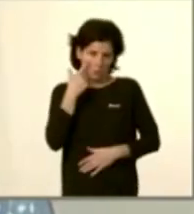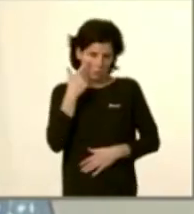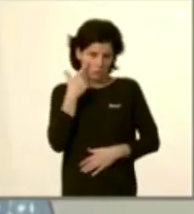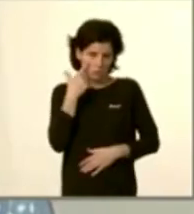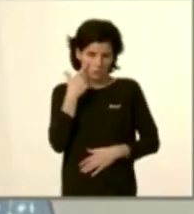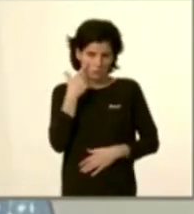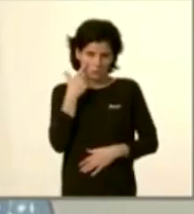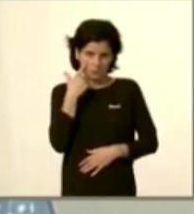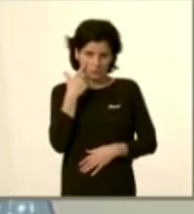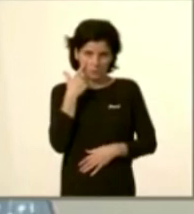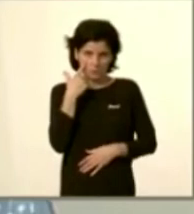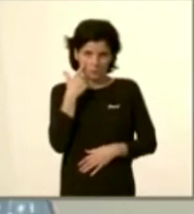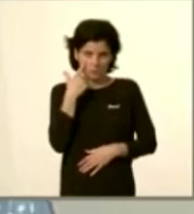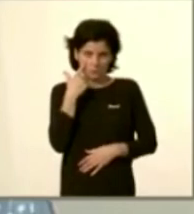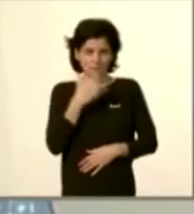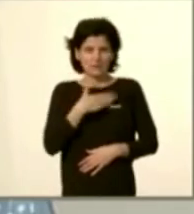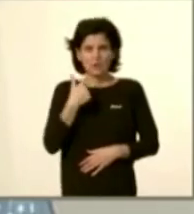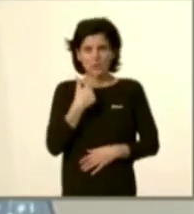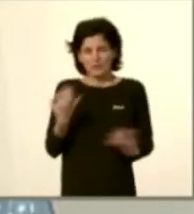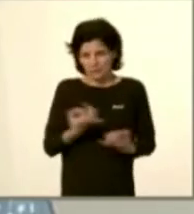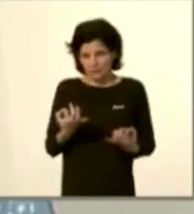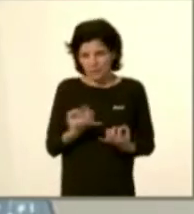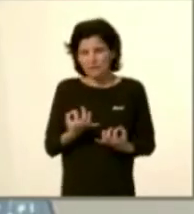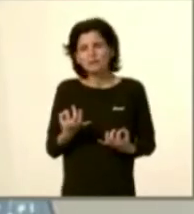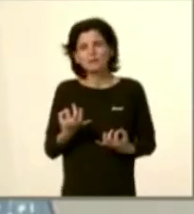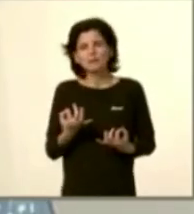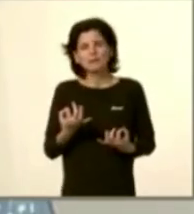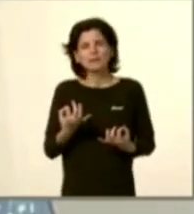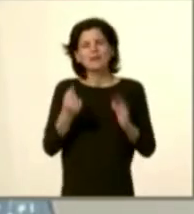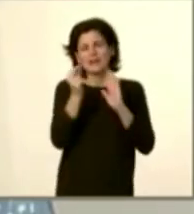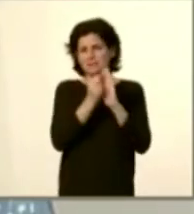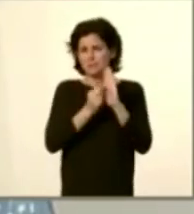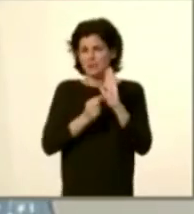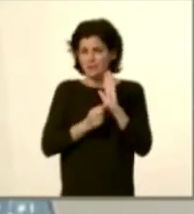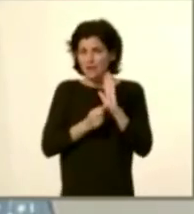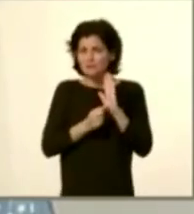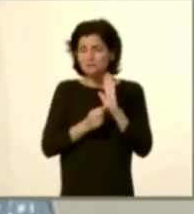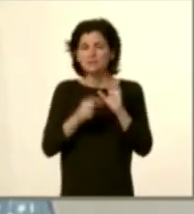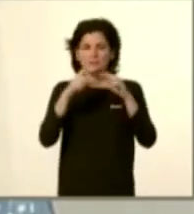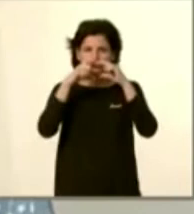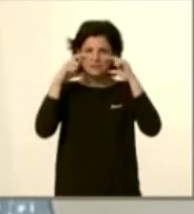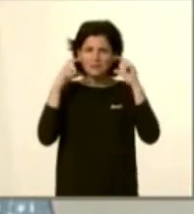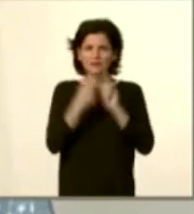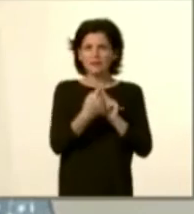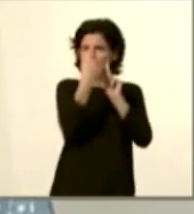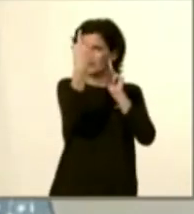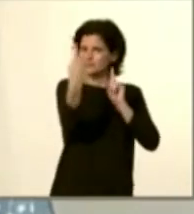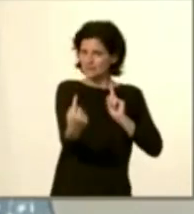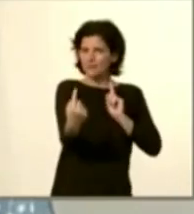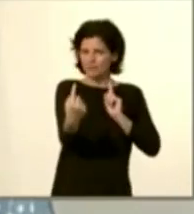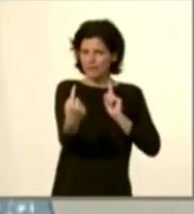el que vull dir en això és que les mesures de mascareta, distància,